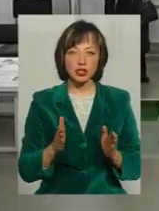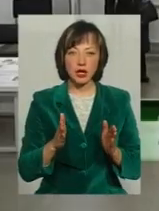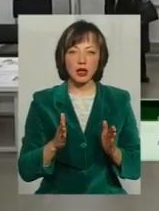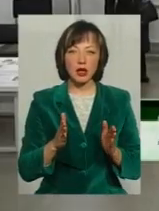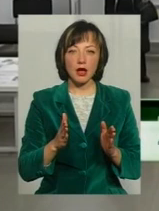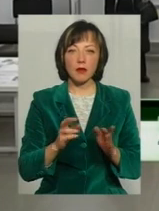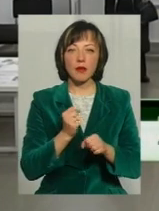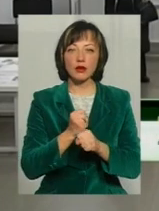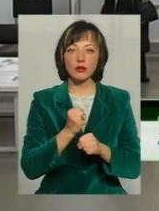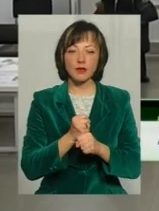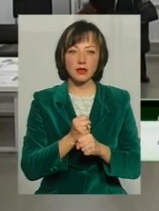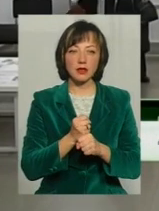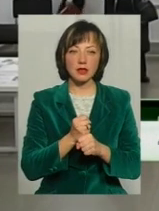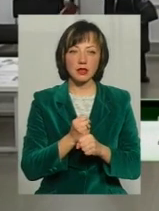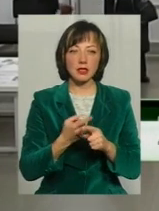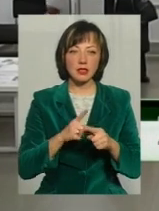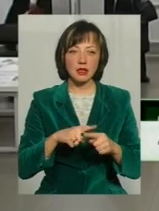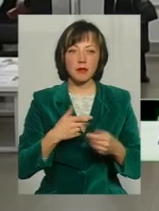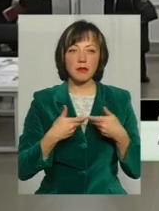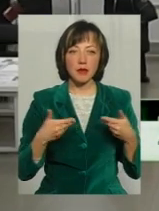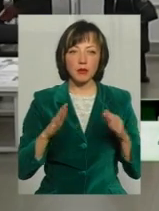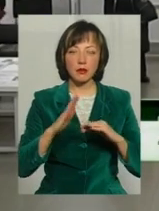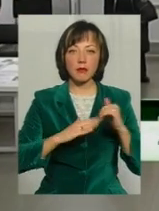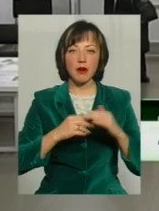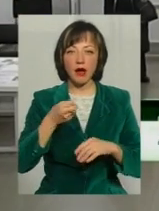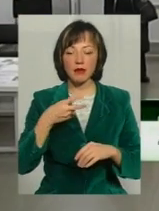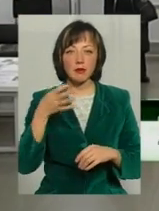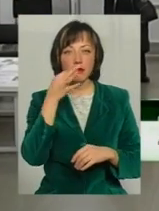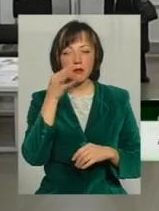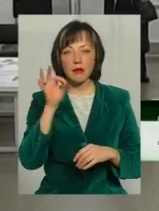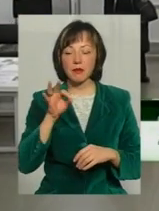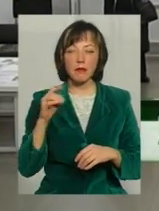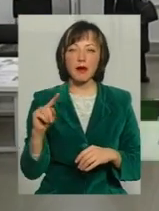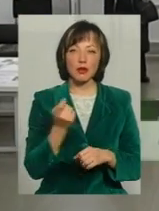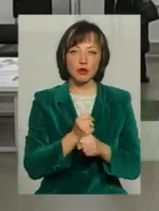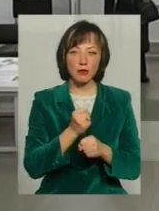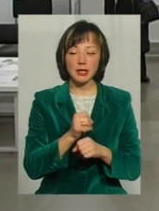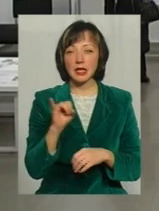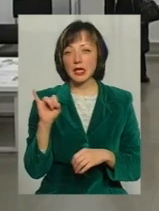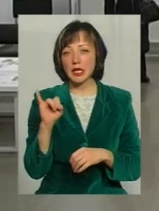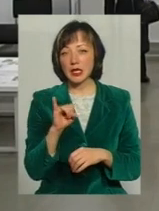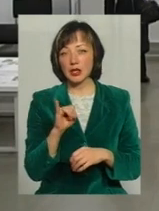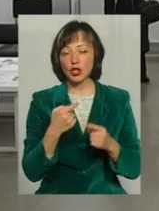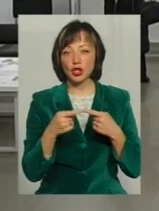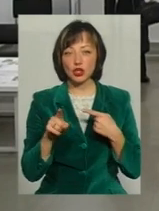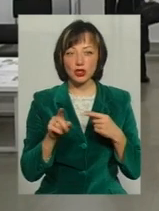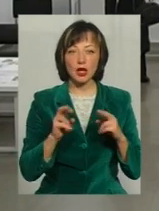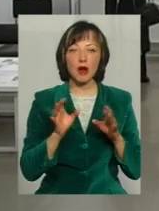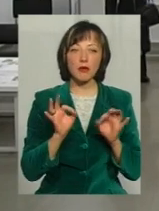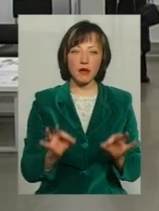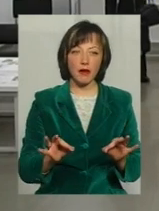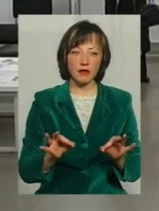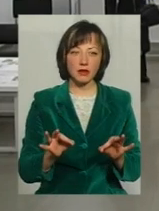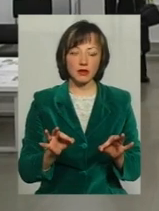працювати в мобільному СНАПу, тому що ми будемо практиками, ми будемо перші це робити А й інші, як правильно